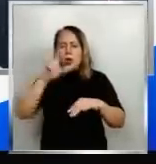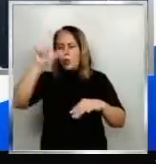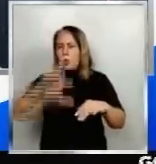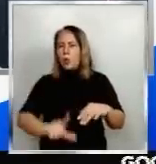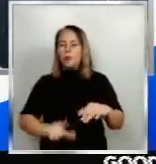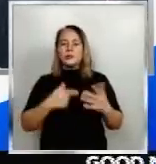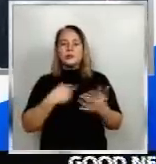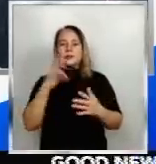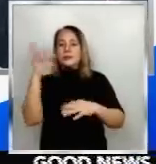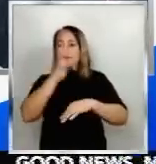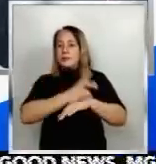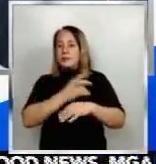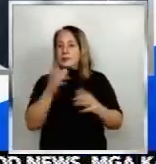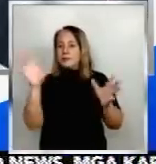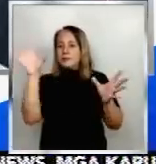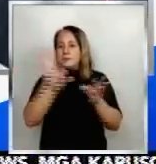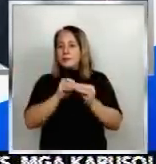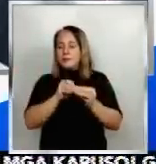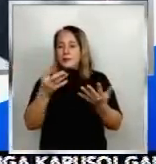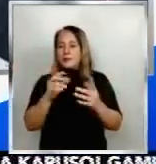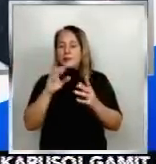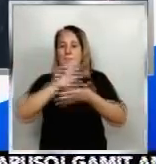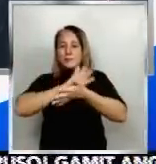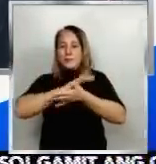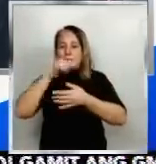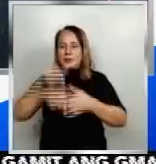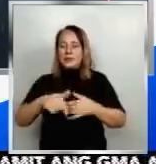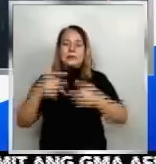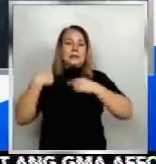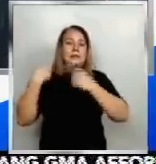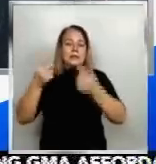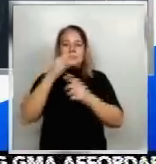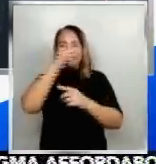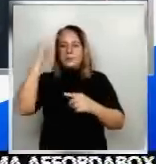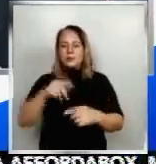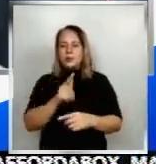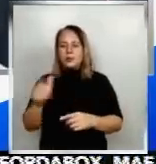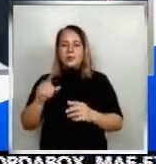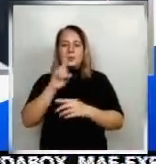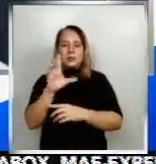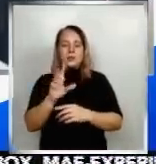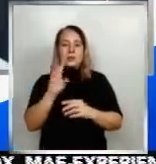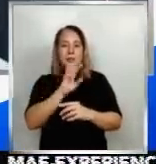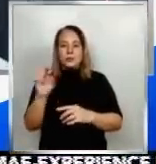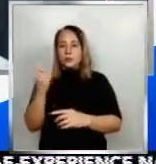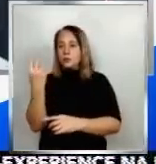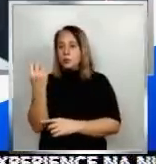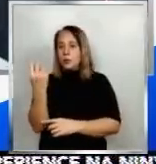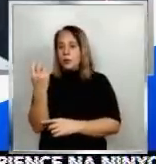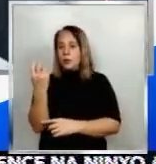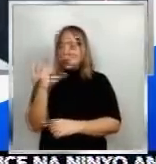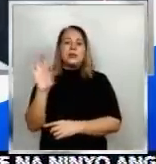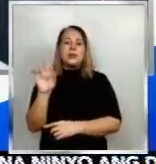cases sa region mula Marso nitong 2020. Mula December 6 hanggang December 12, 91 na lang po